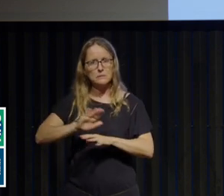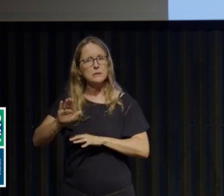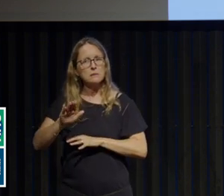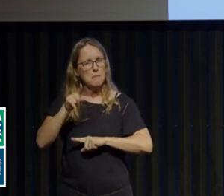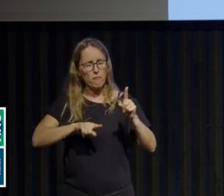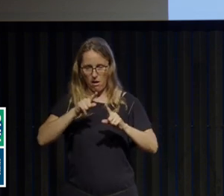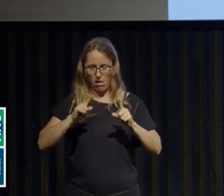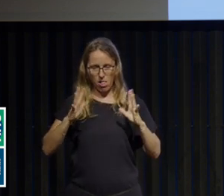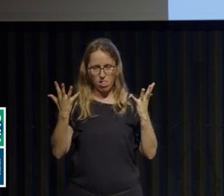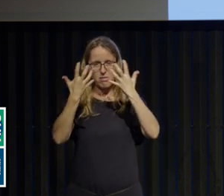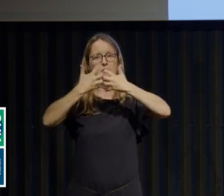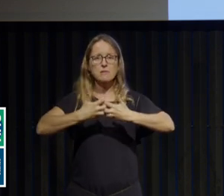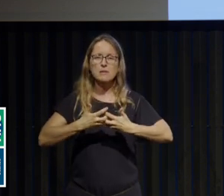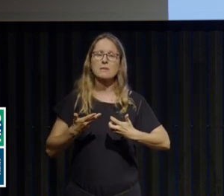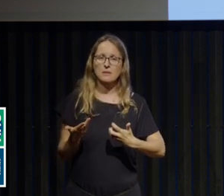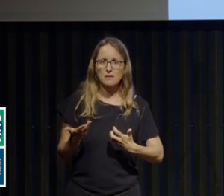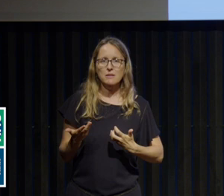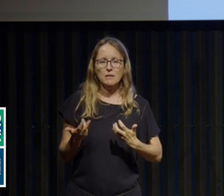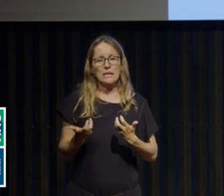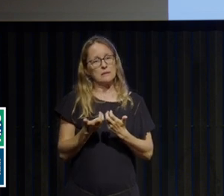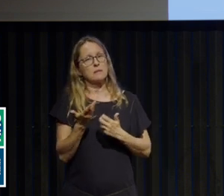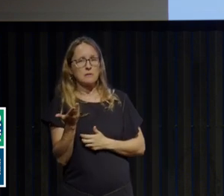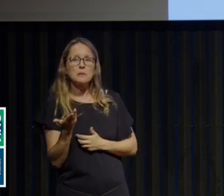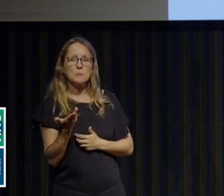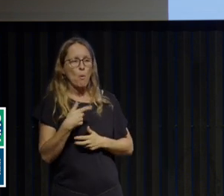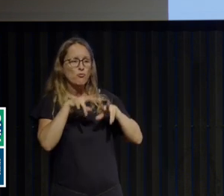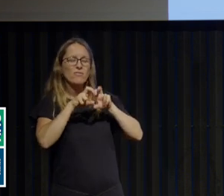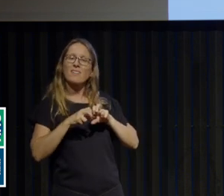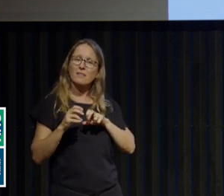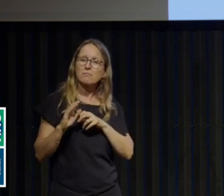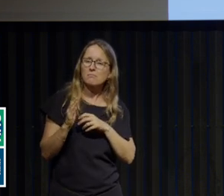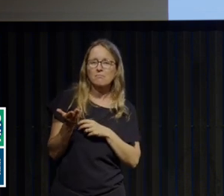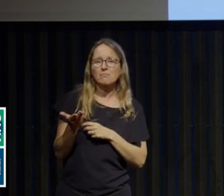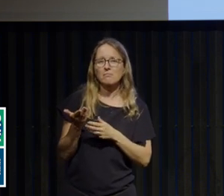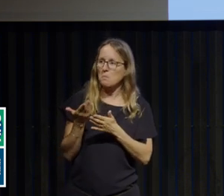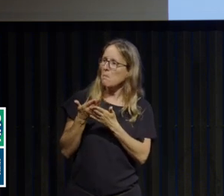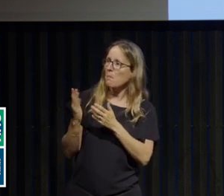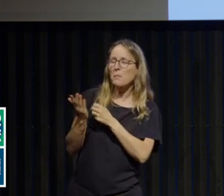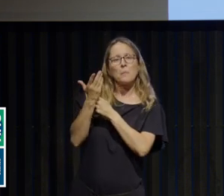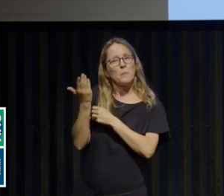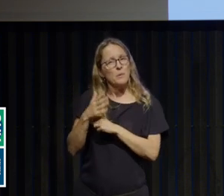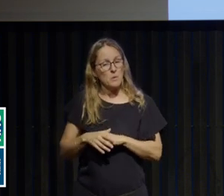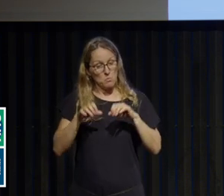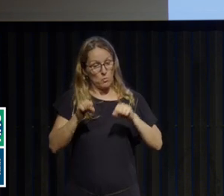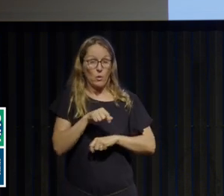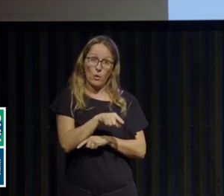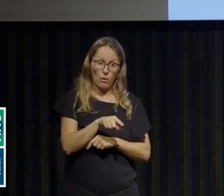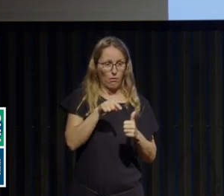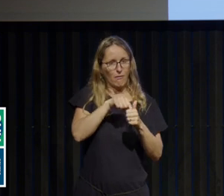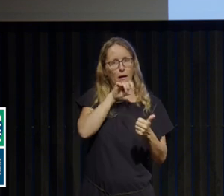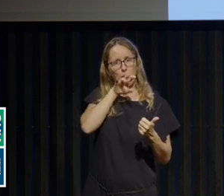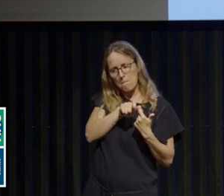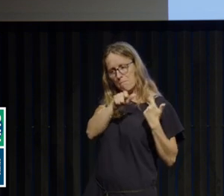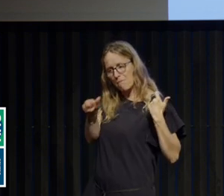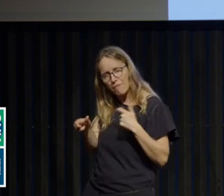et puis aussi, ce que nous montre la clinique, c'est qu'on passe, effectivement, assez facilement d'une forme à l'autre et